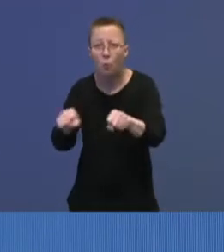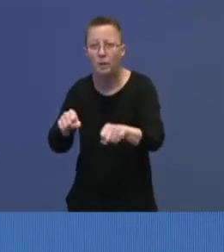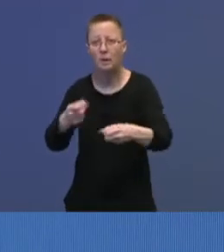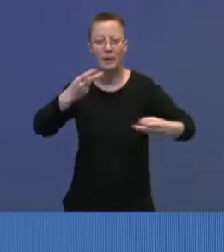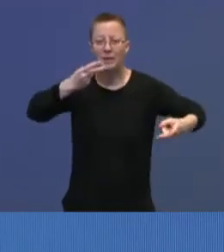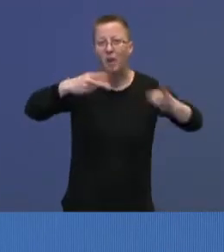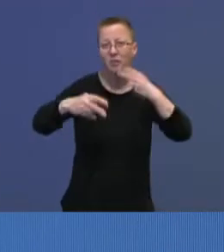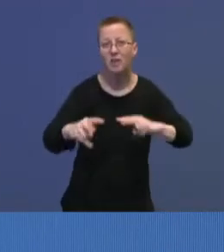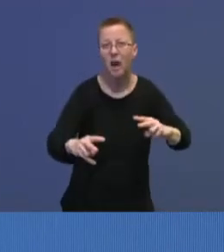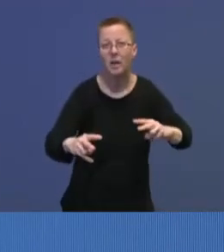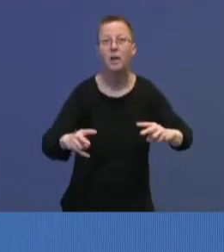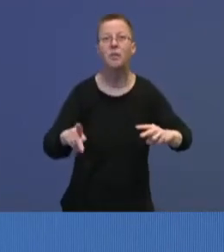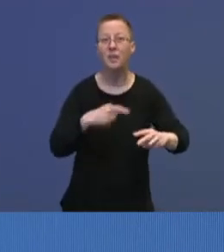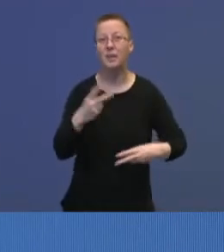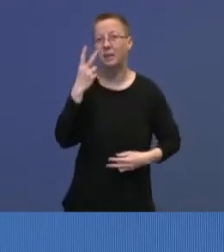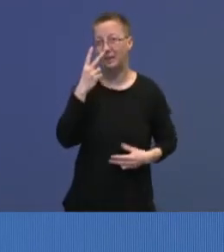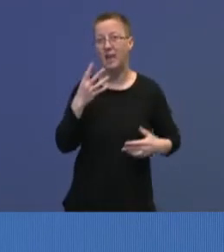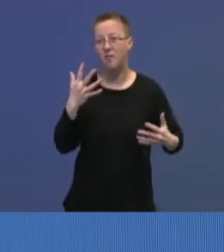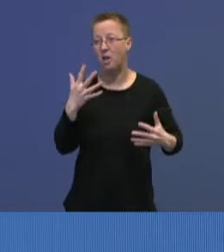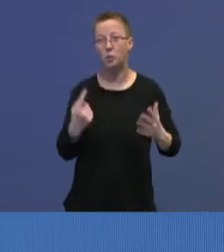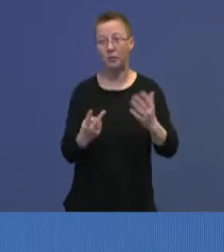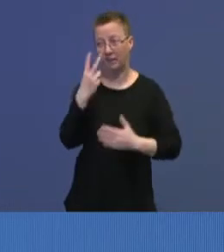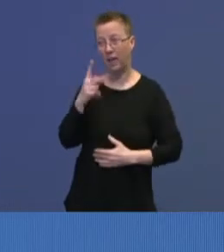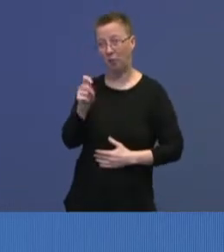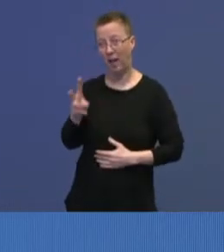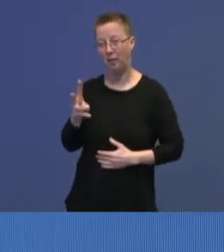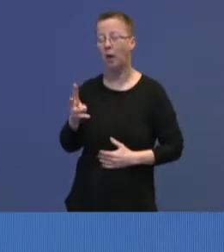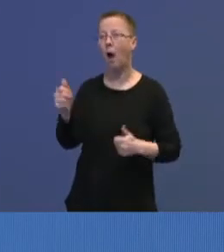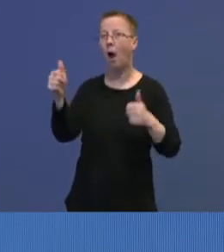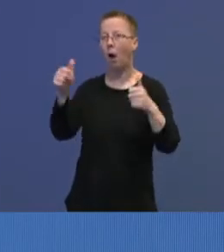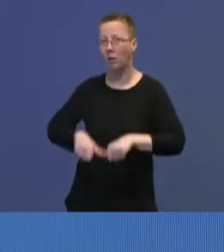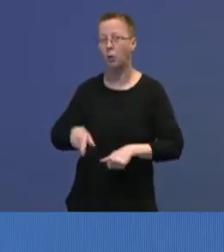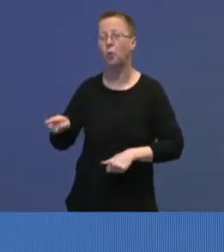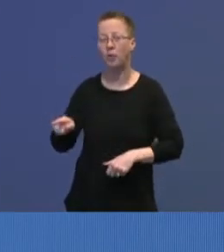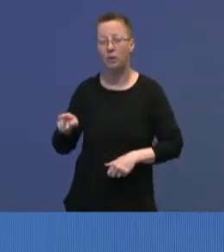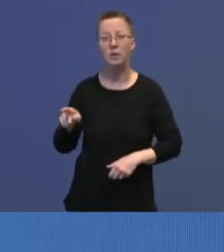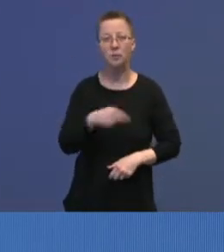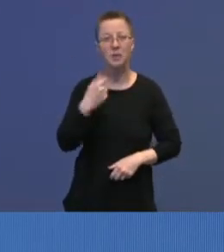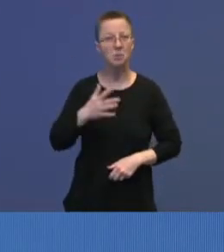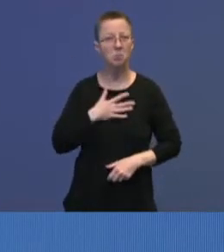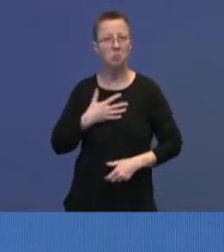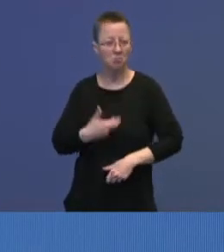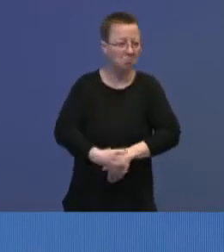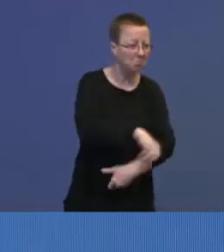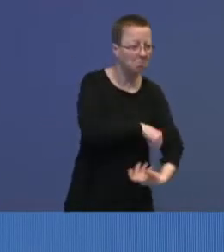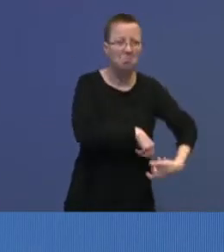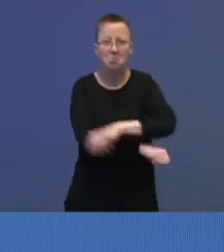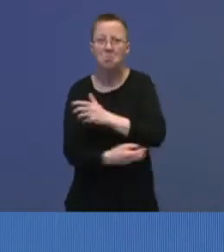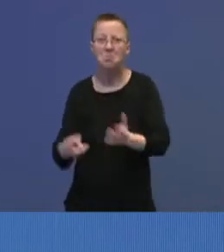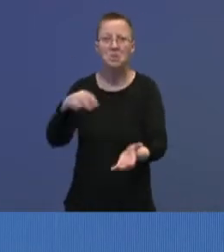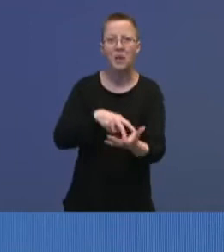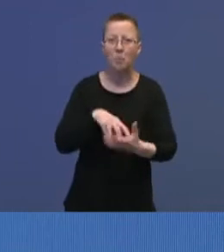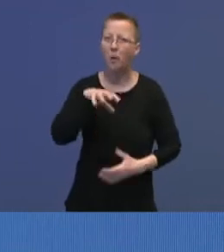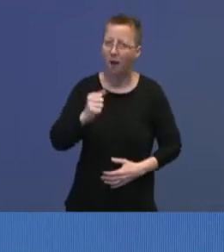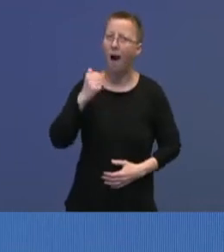svart på det vi nå får gjennom tv-skjermen og mediene. Den katastrofen dette er. Vi vil stille opp, og vi vil ta vår del av ansvaret. Det